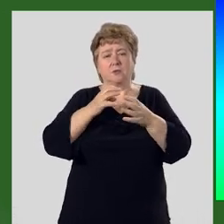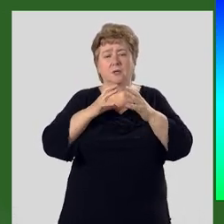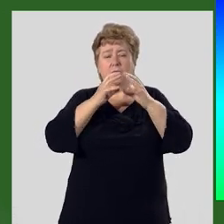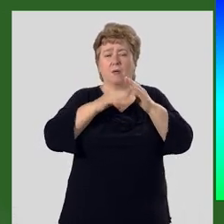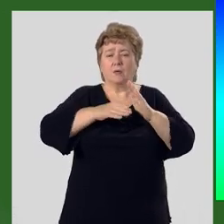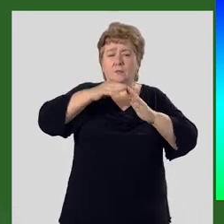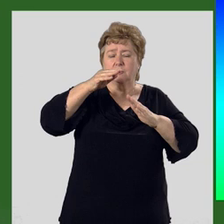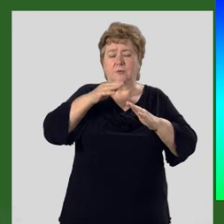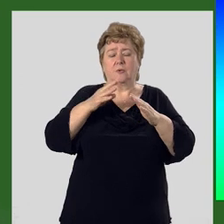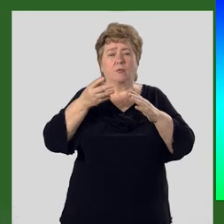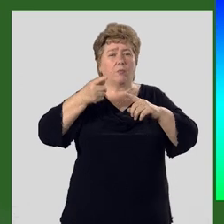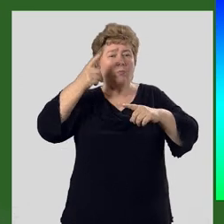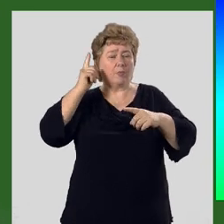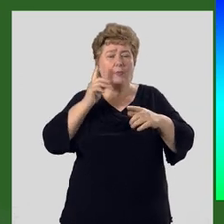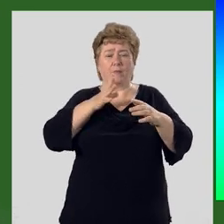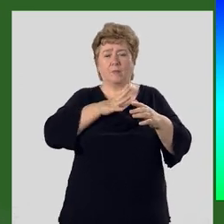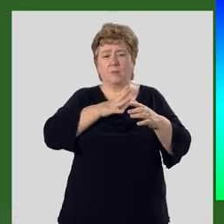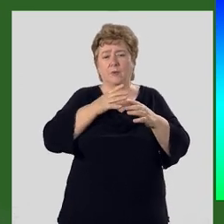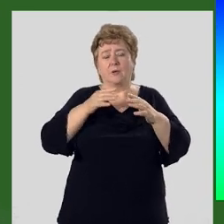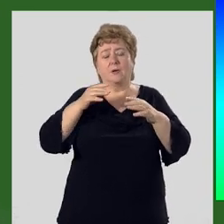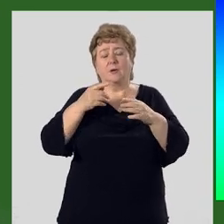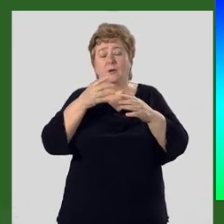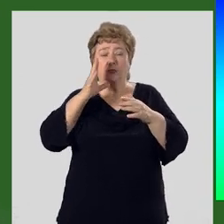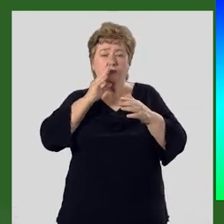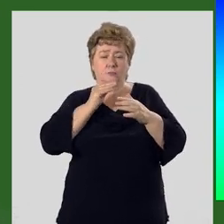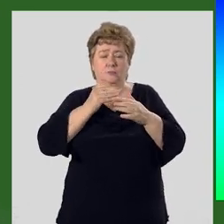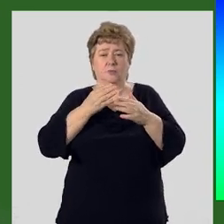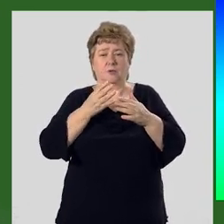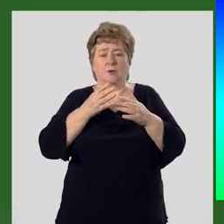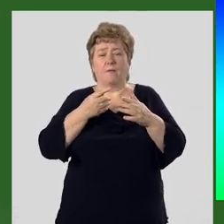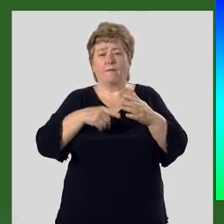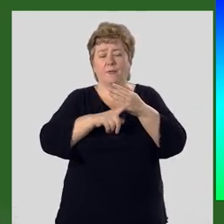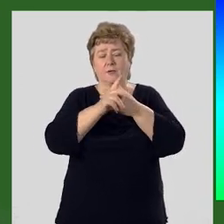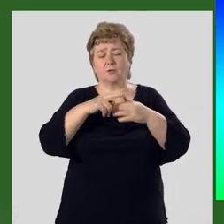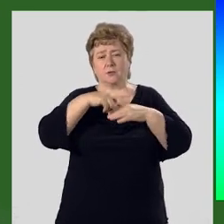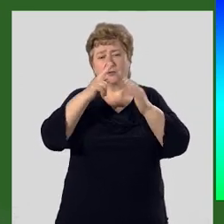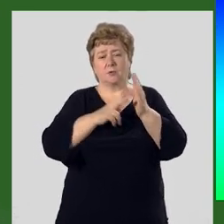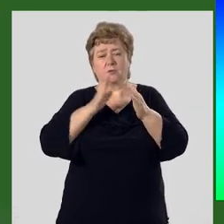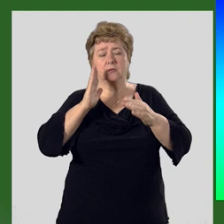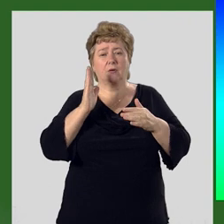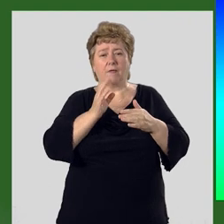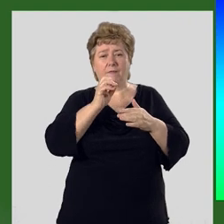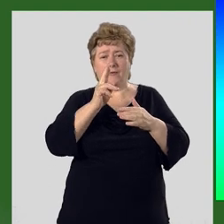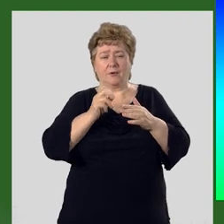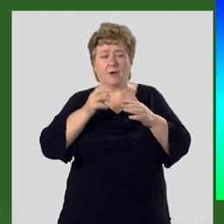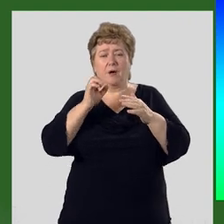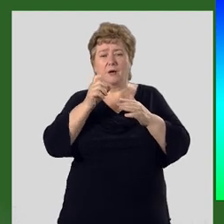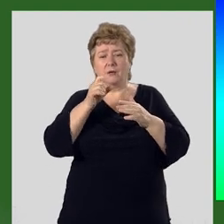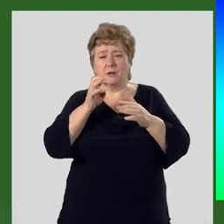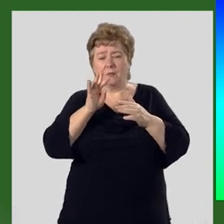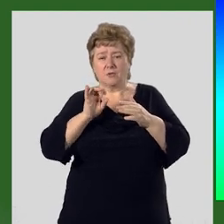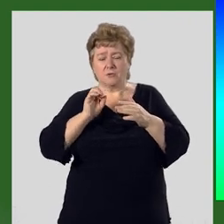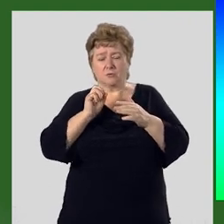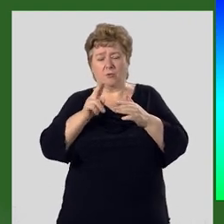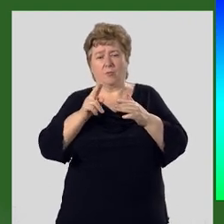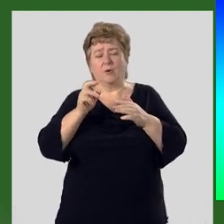Но еще недавно они были далеки от успеха. В начале 17 века архиепископ Армы